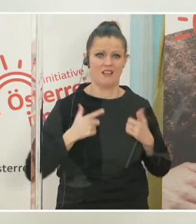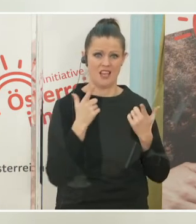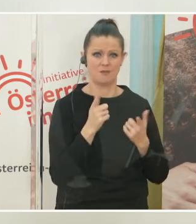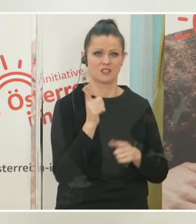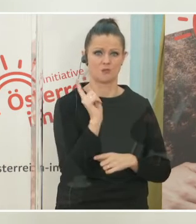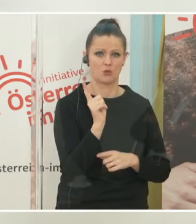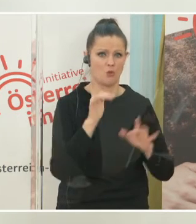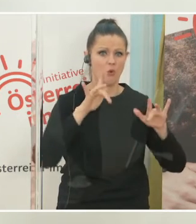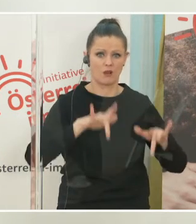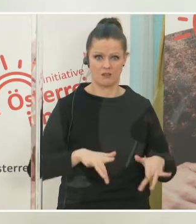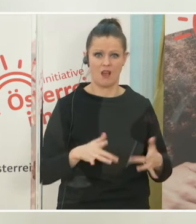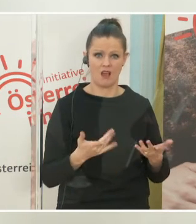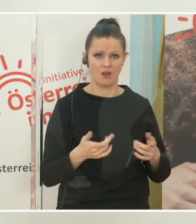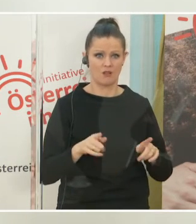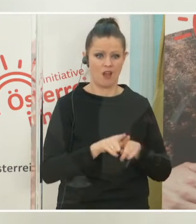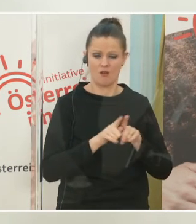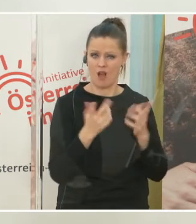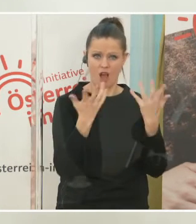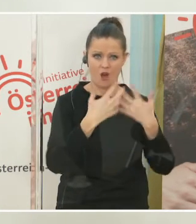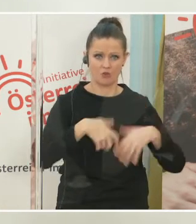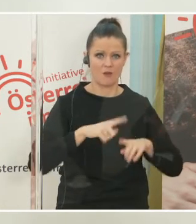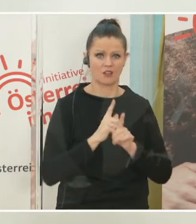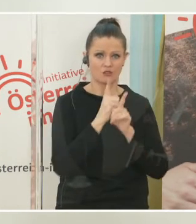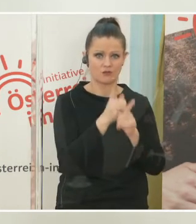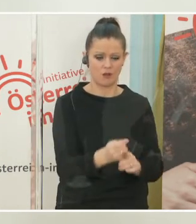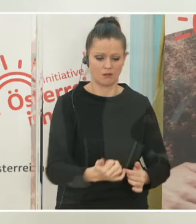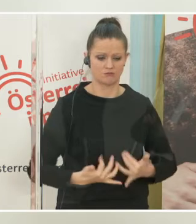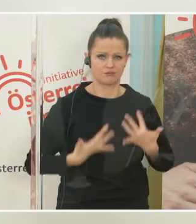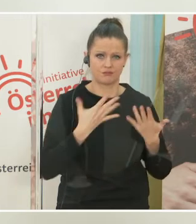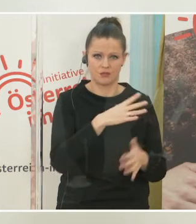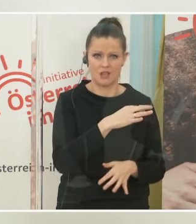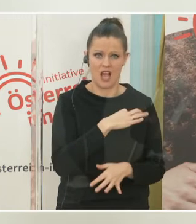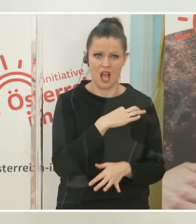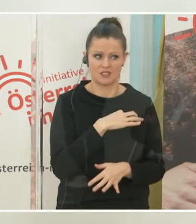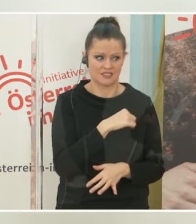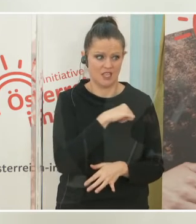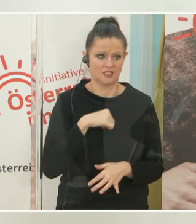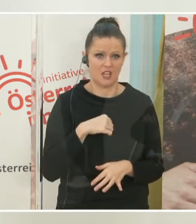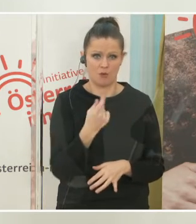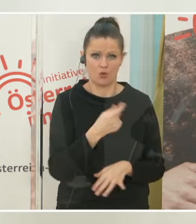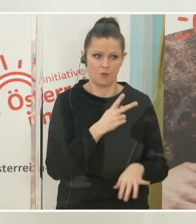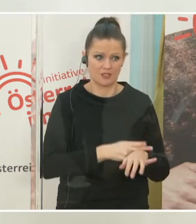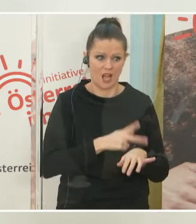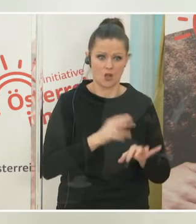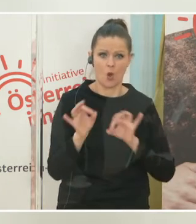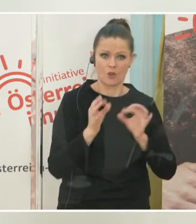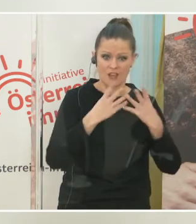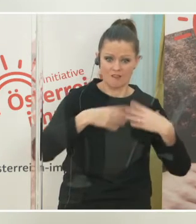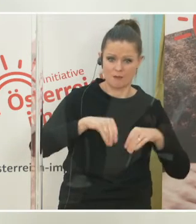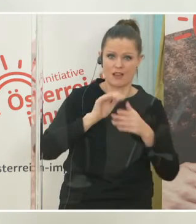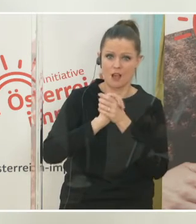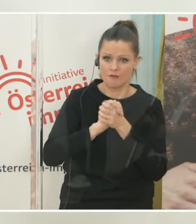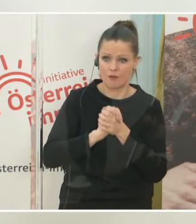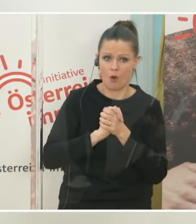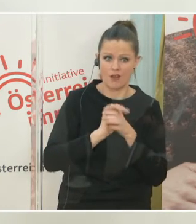und löst für viele von uns Ängste aus. Davor selbst zu erkranken, vor Erkrankungen im Familien und Freundeskreis